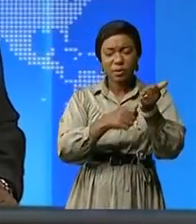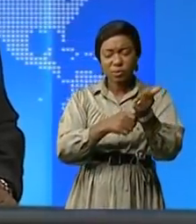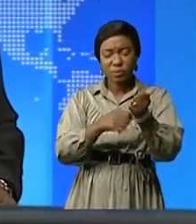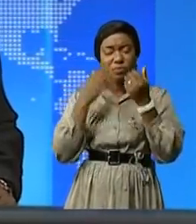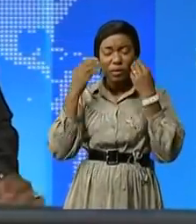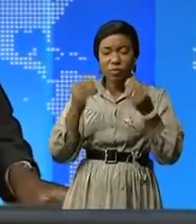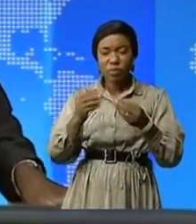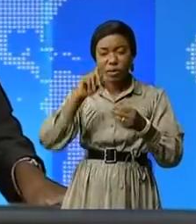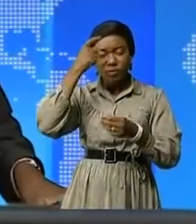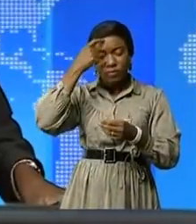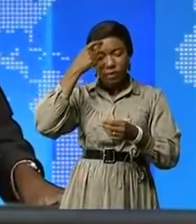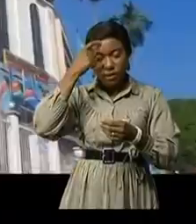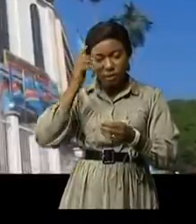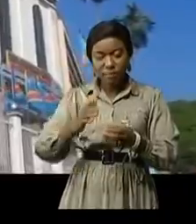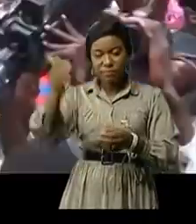à reportage.